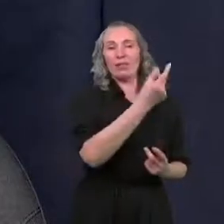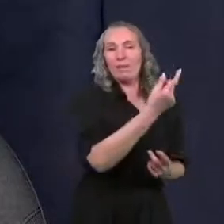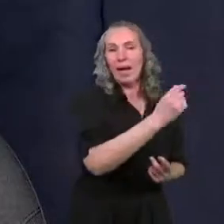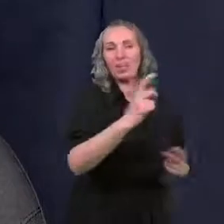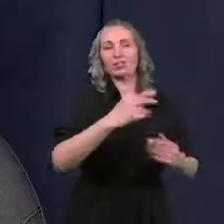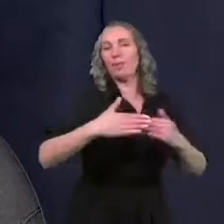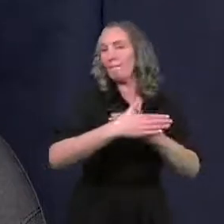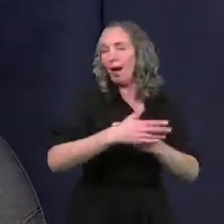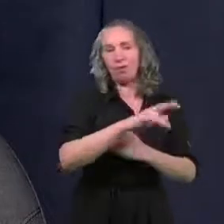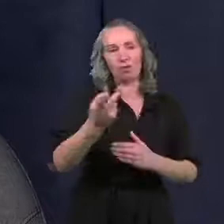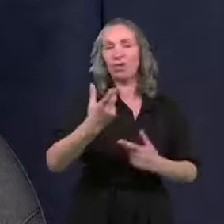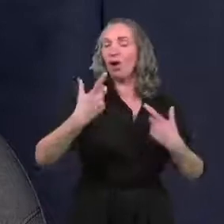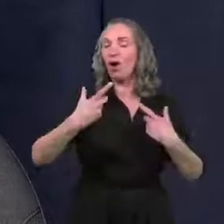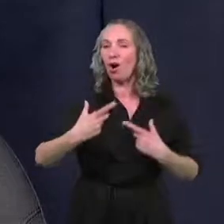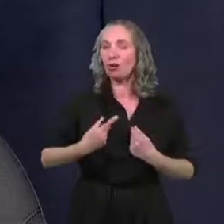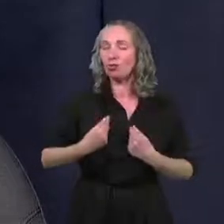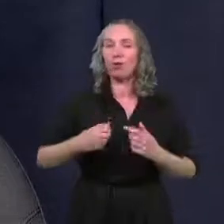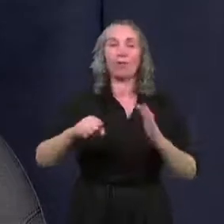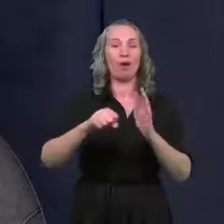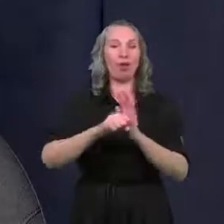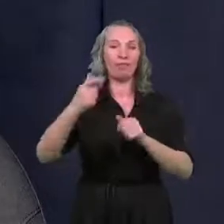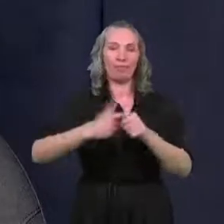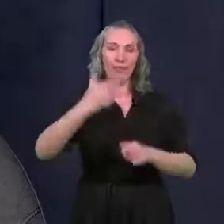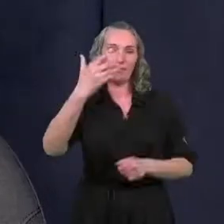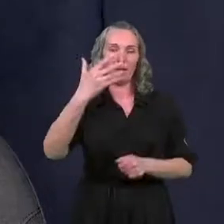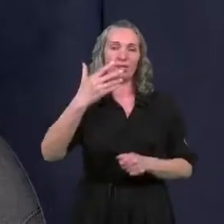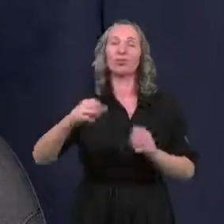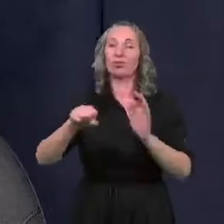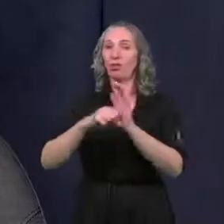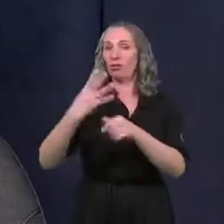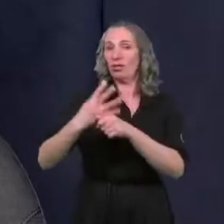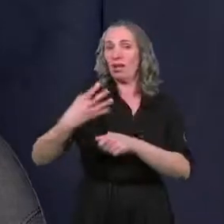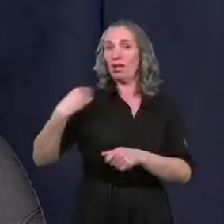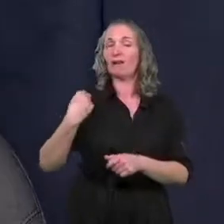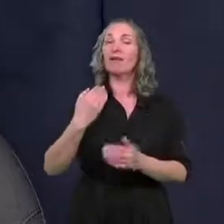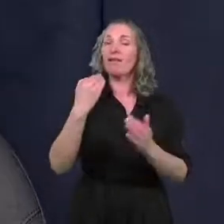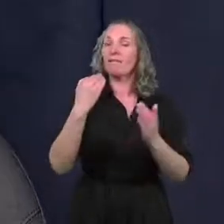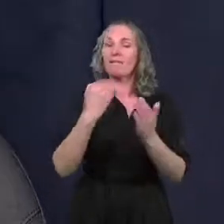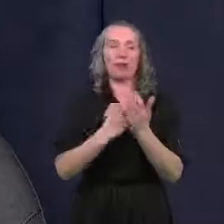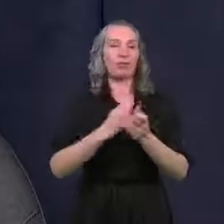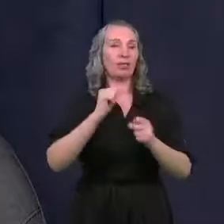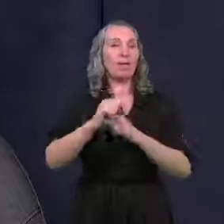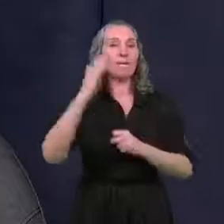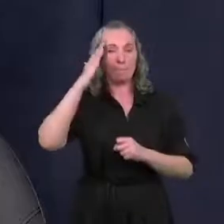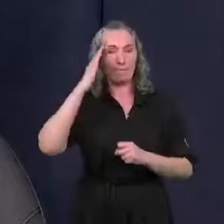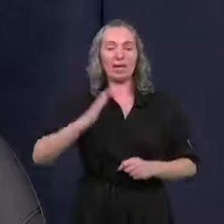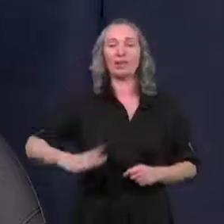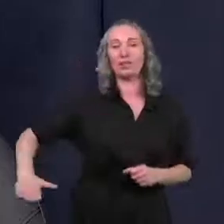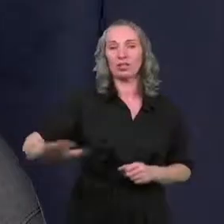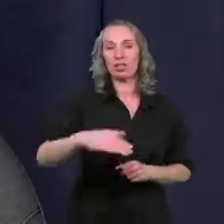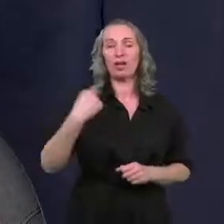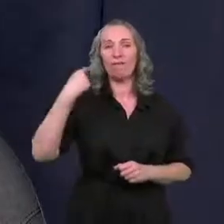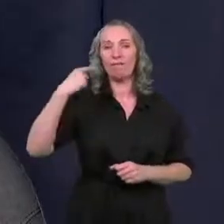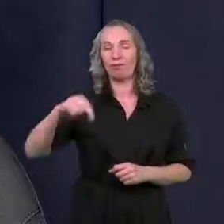pary, osoby w wieku od 25 do 40 lat. I warunkiem też będzie zamieszkiwanie oczywiście na terenie